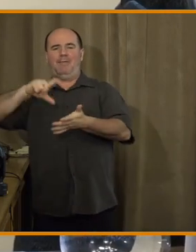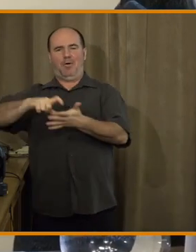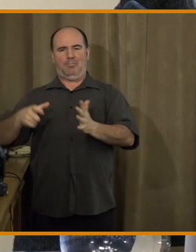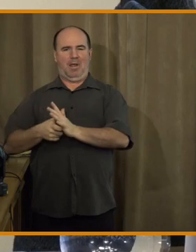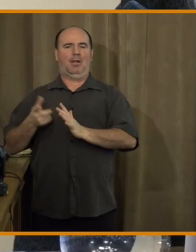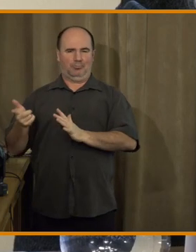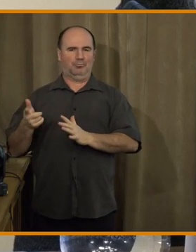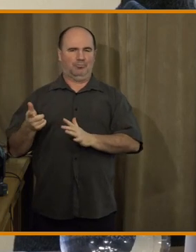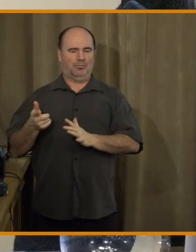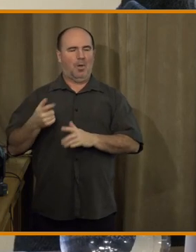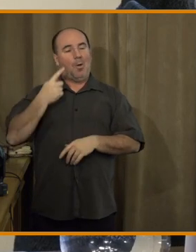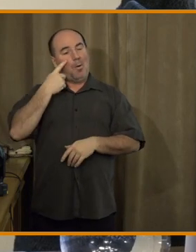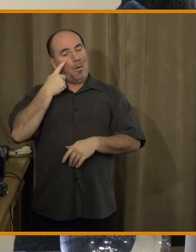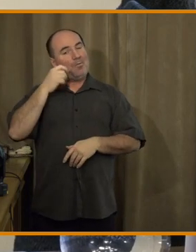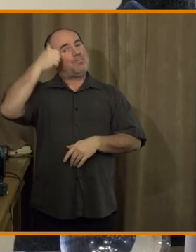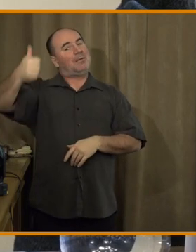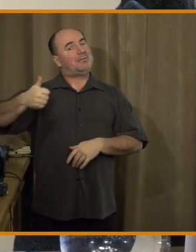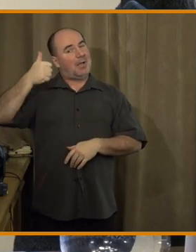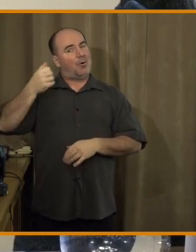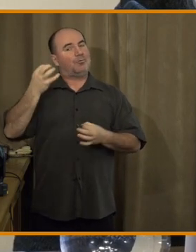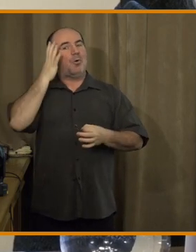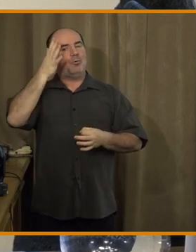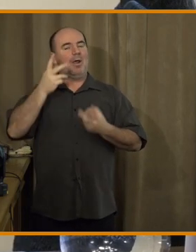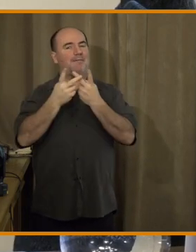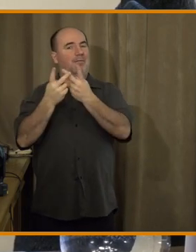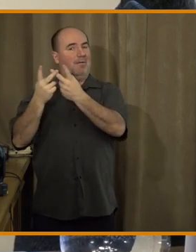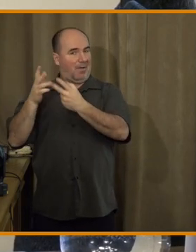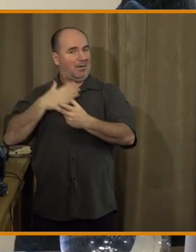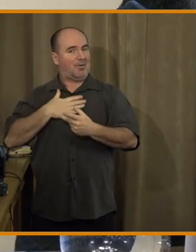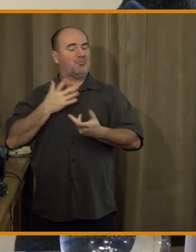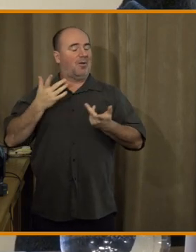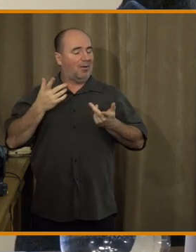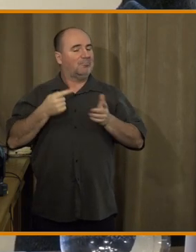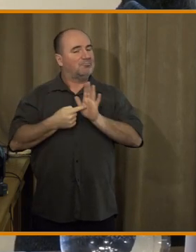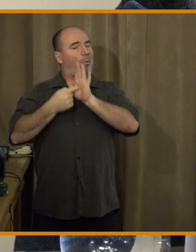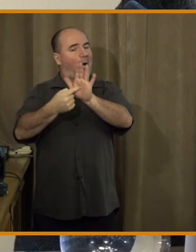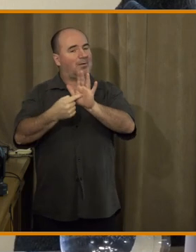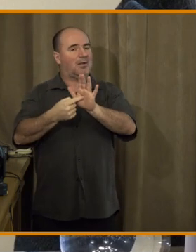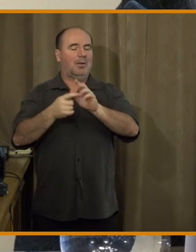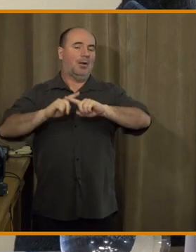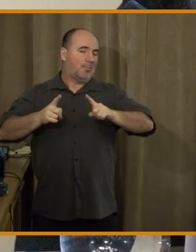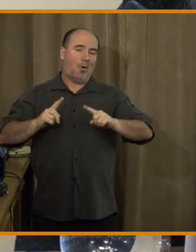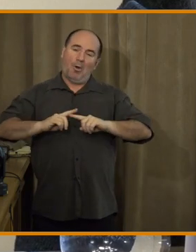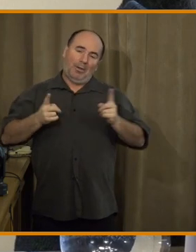určitě, uvidíme, co bude příští rok a uvidíme, co bude na webu, nebo co bude muset ukázat nějakým jiným způsobem.